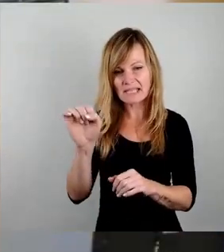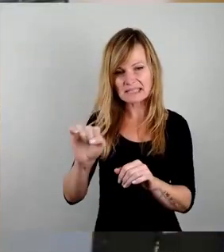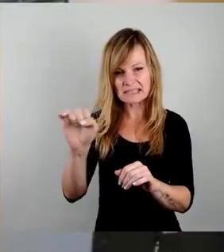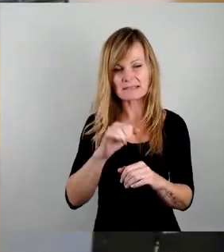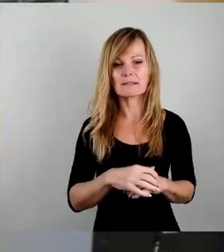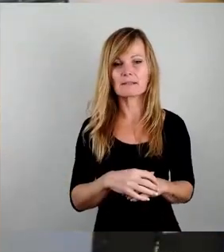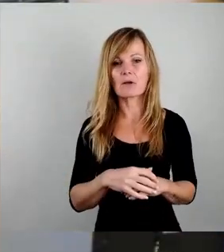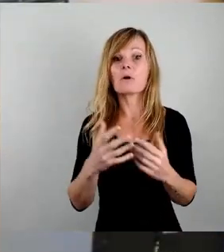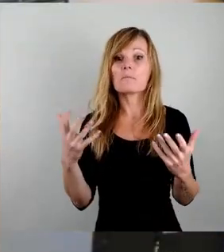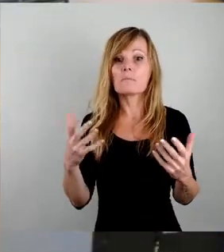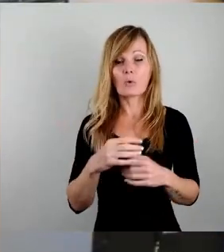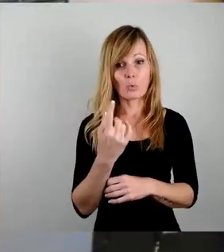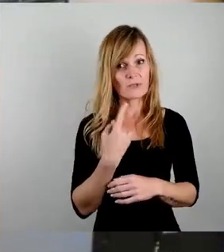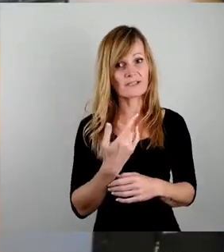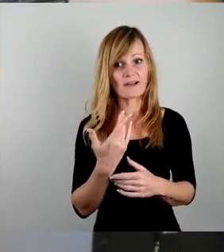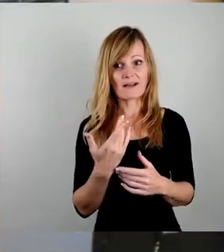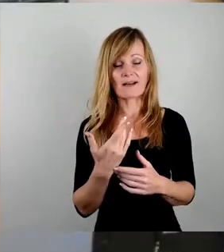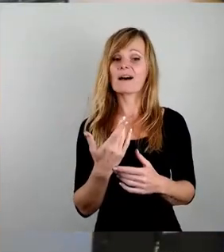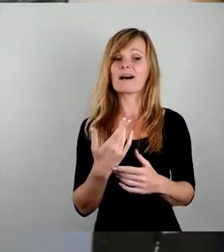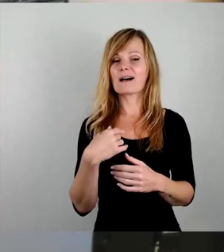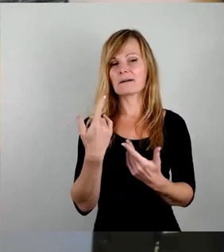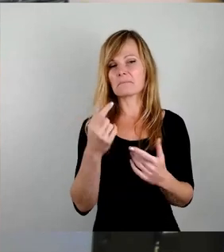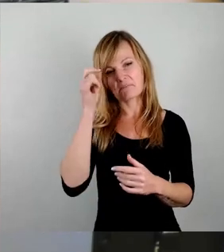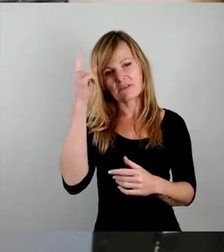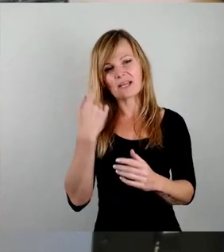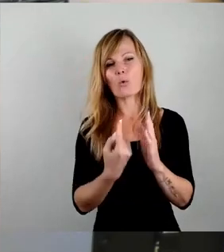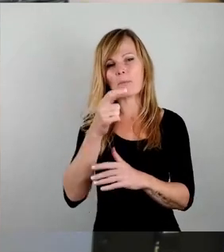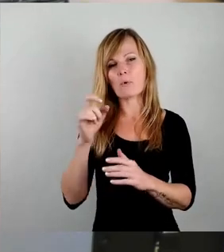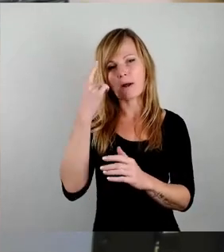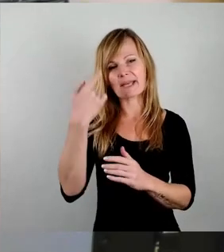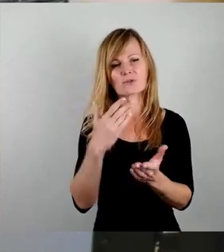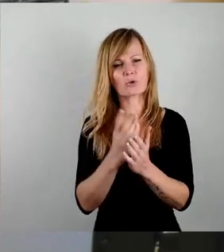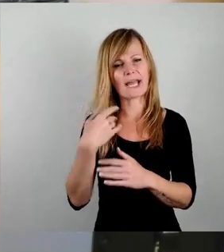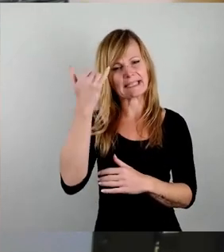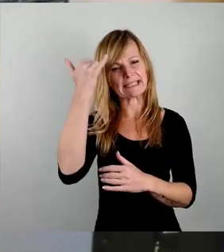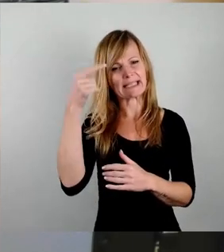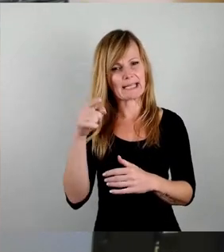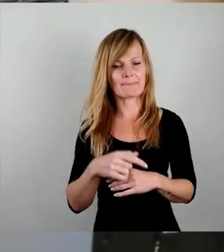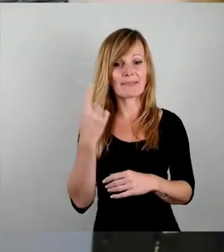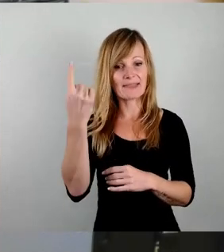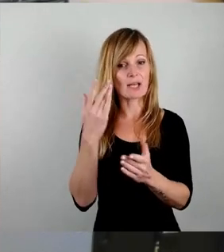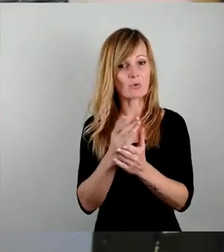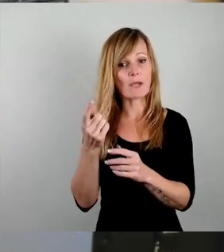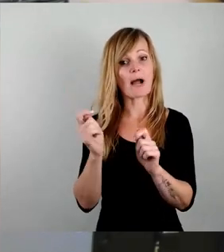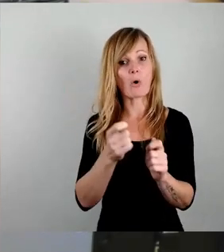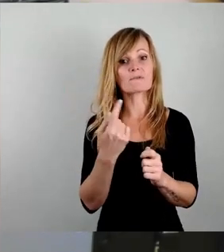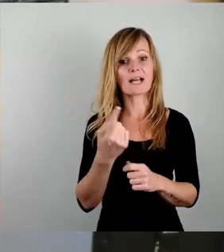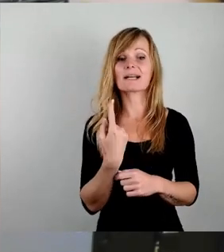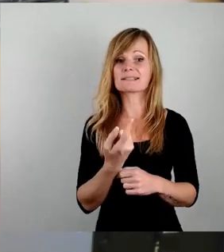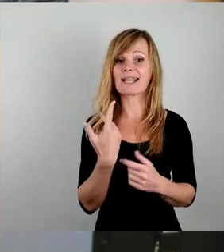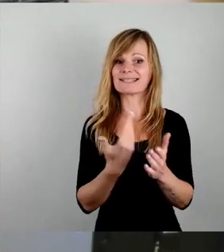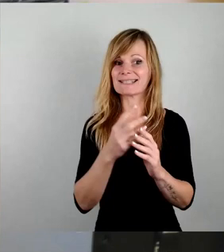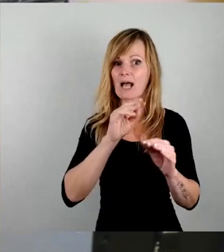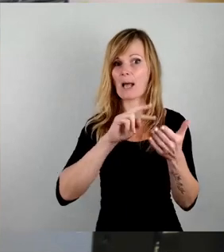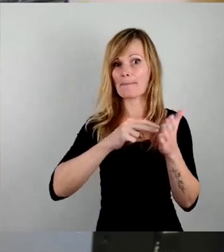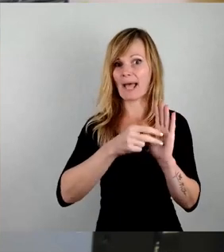Unser pfiffiger Oberbürgermeister wird sich schon was einfallen lassen. Der soll ja im Auftrag der Politprepper mit uns den Notfall